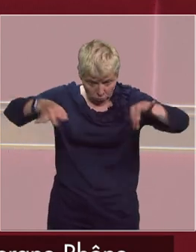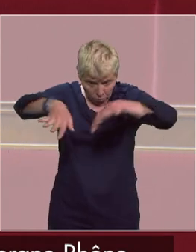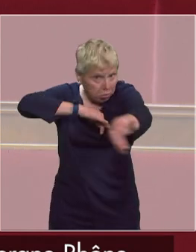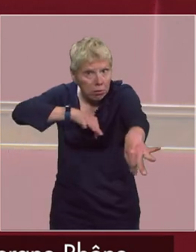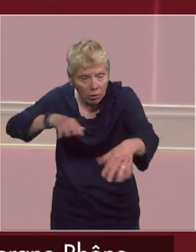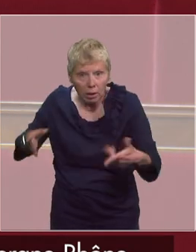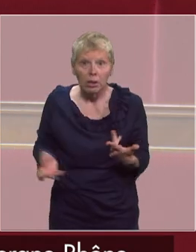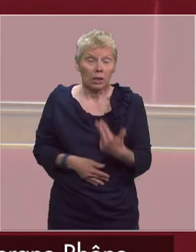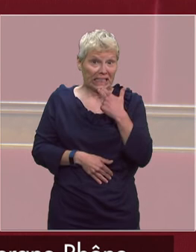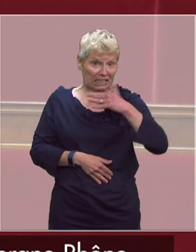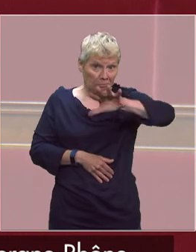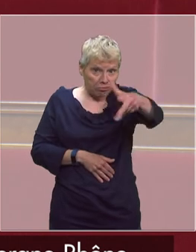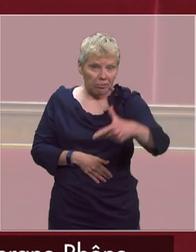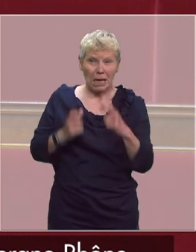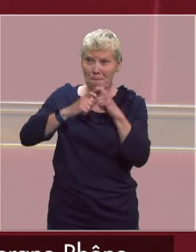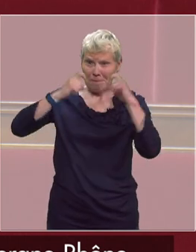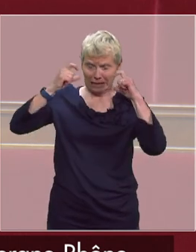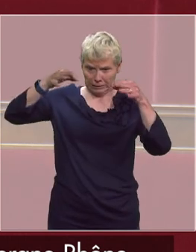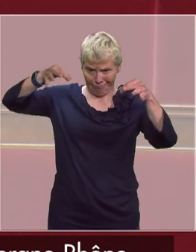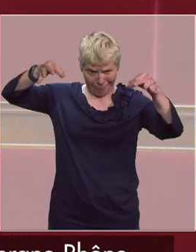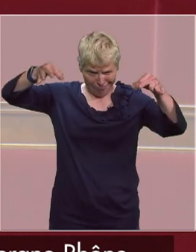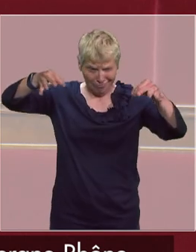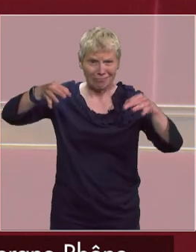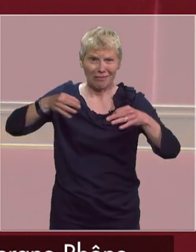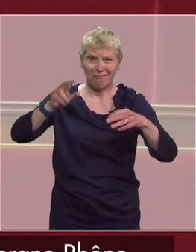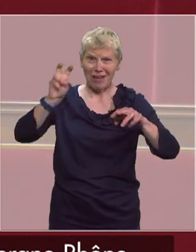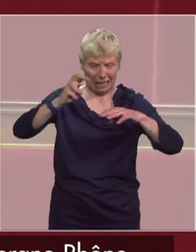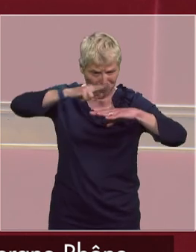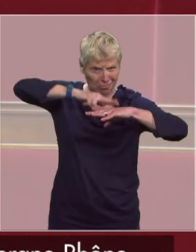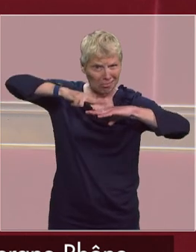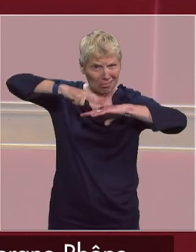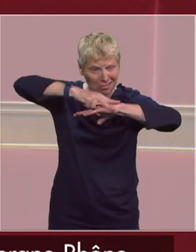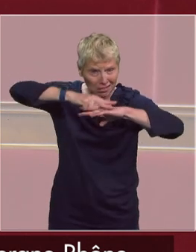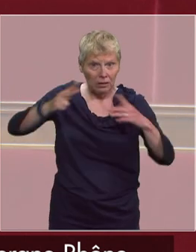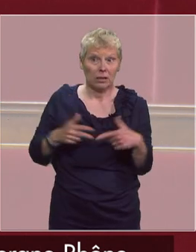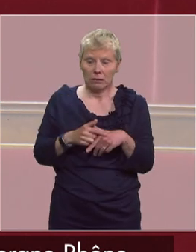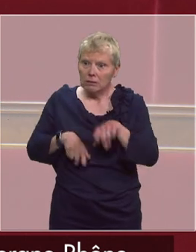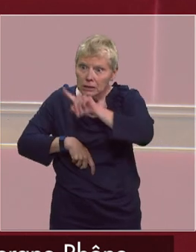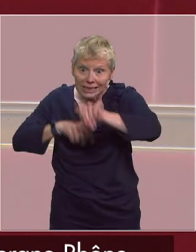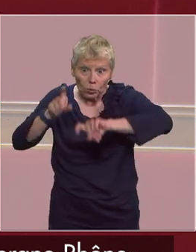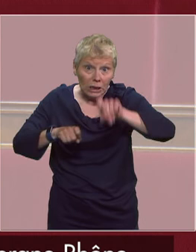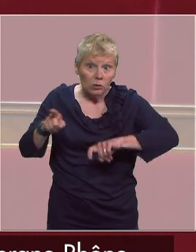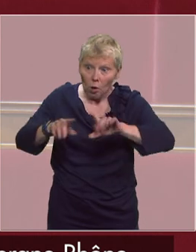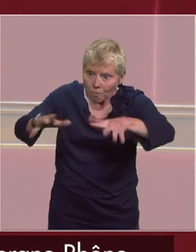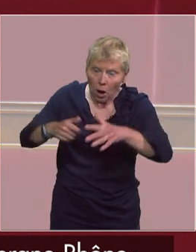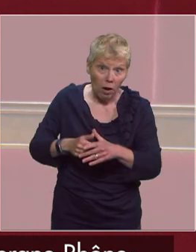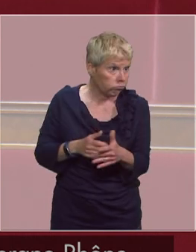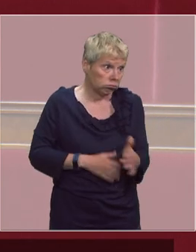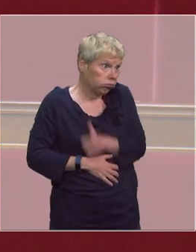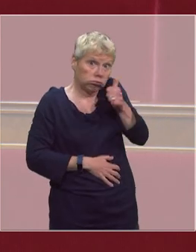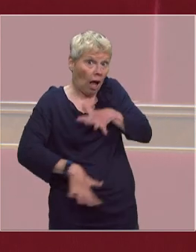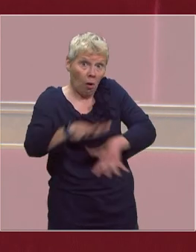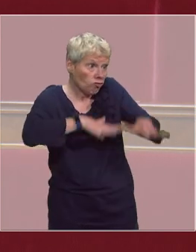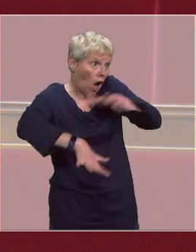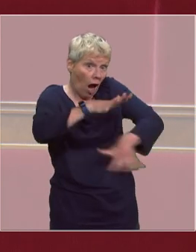Masques rationnés, arrivant même parfois moisis. Nous les entendons, nous les avons interrogés. C'est la débrouille, nous disent-ils. Le système